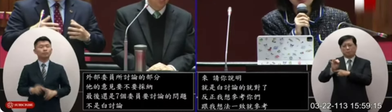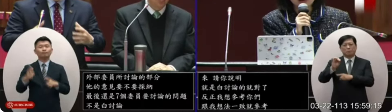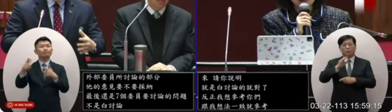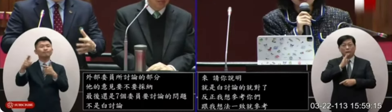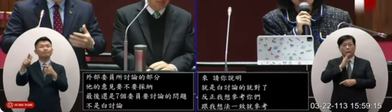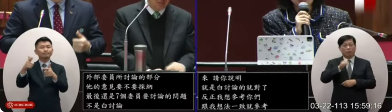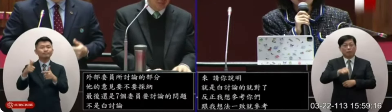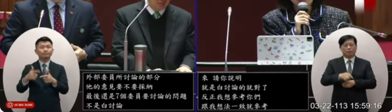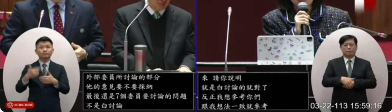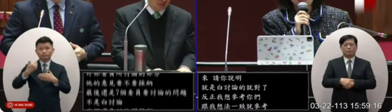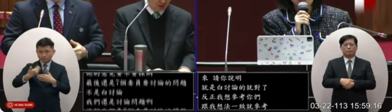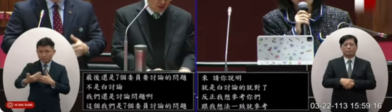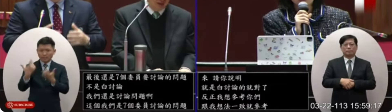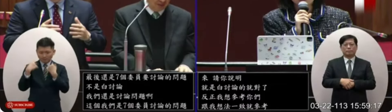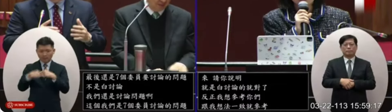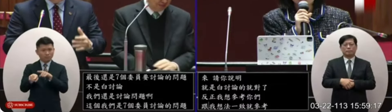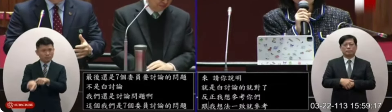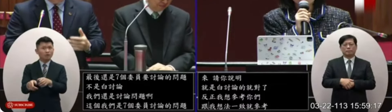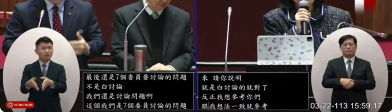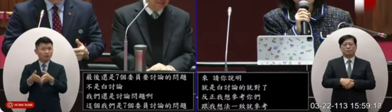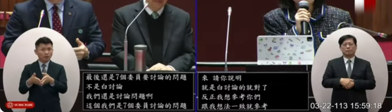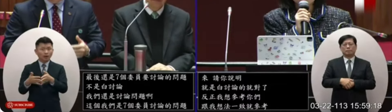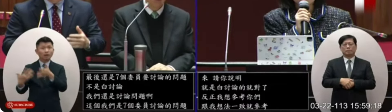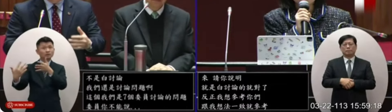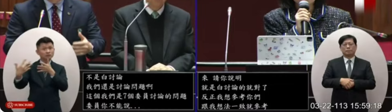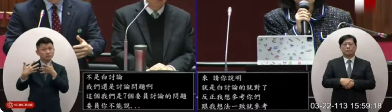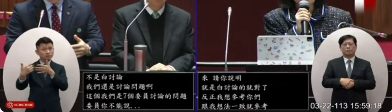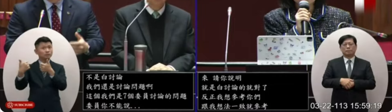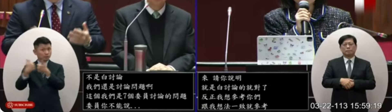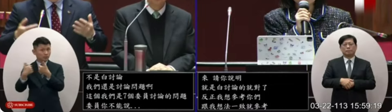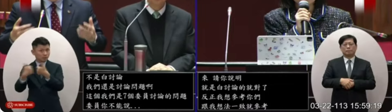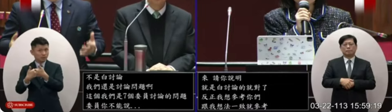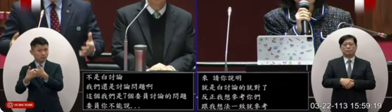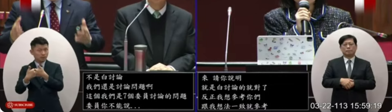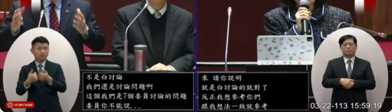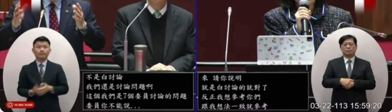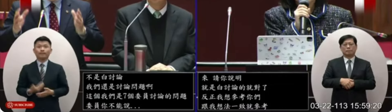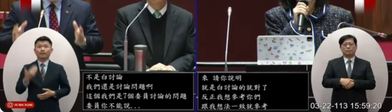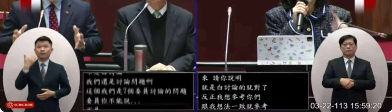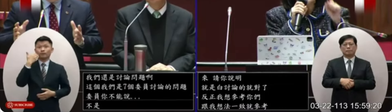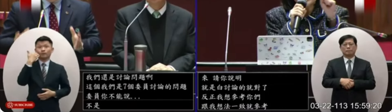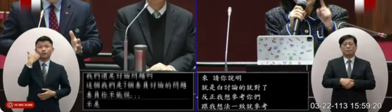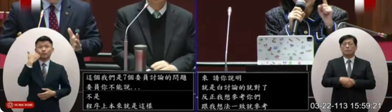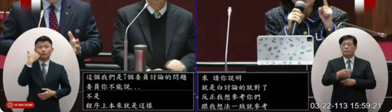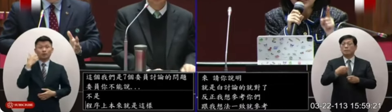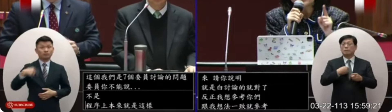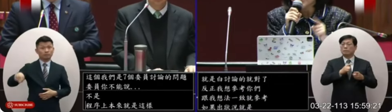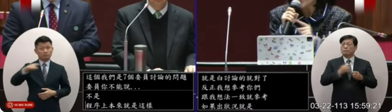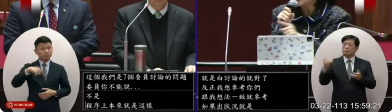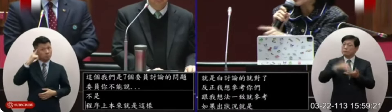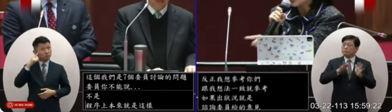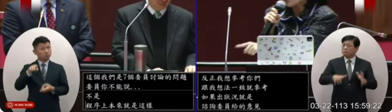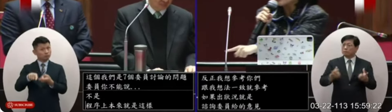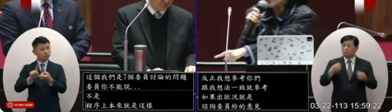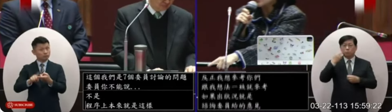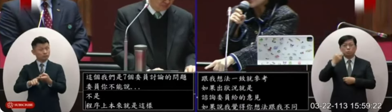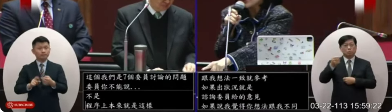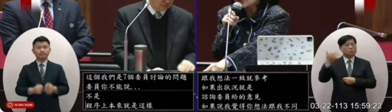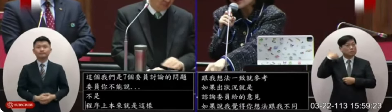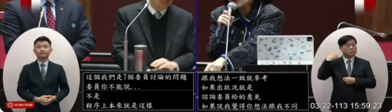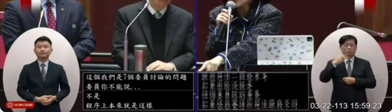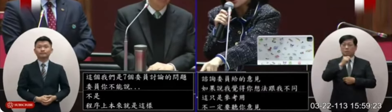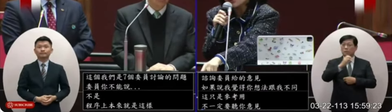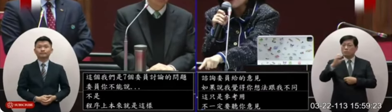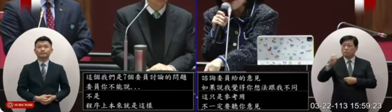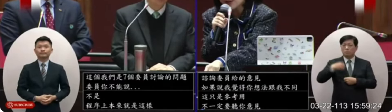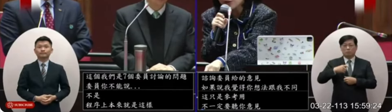問題就是這個意思他程序上本來就是這樣吧他本來叫諮詢會諮詢會來講說如果大家所以您到現在還是認為